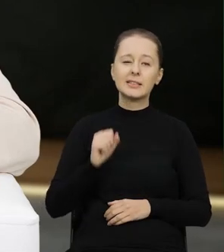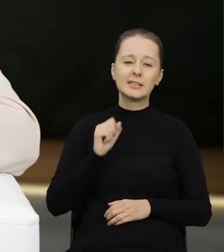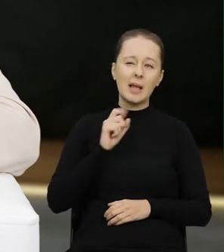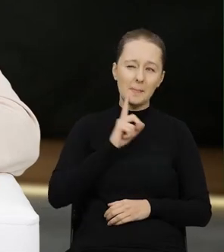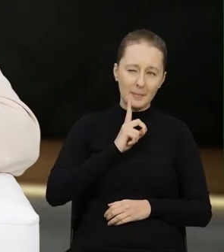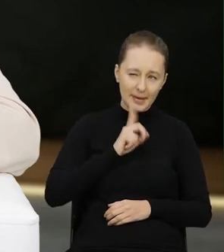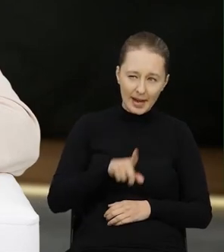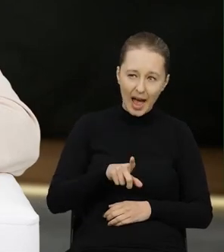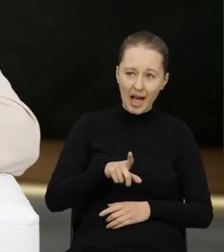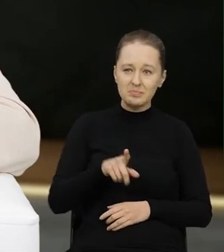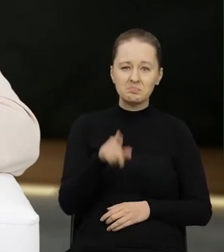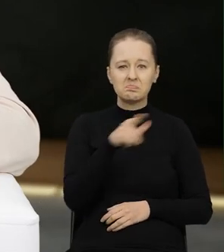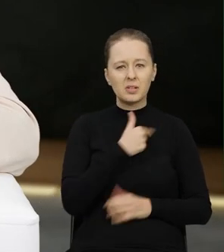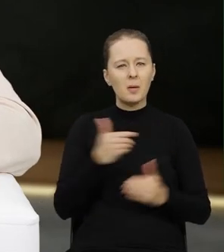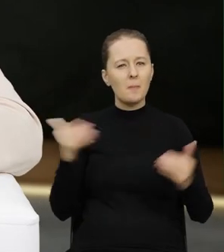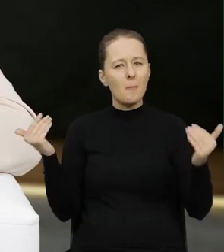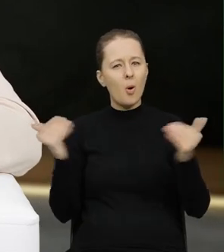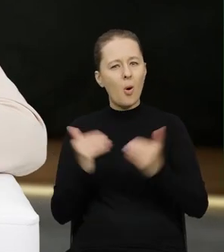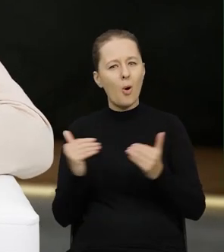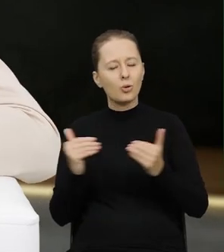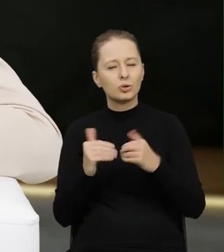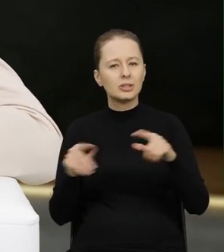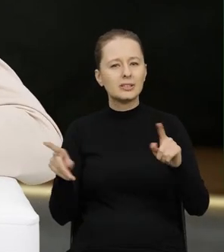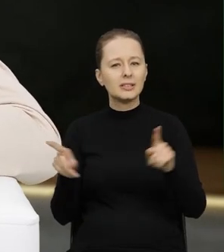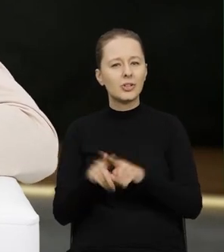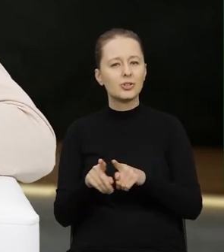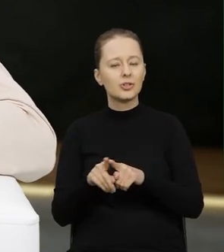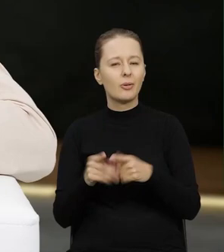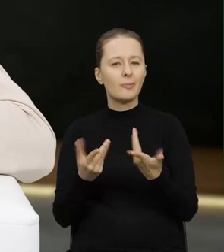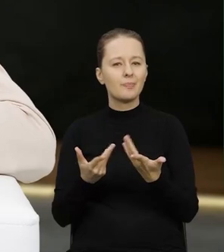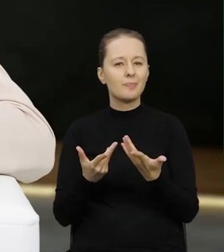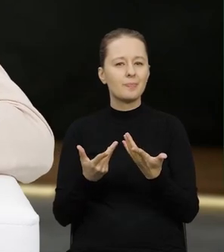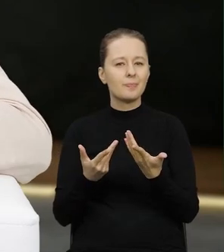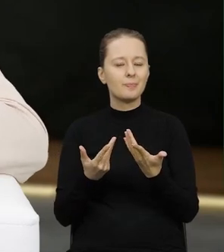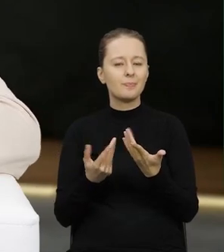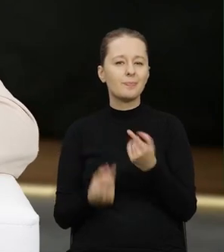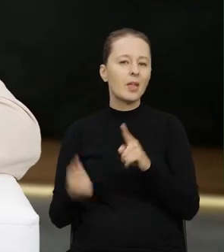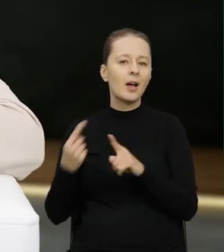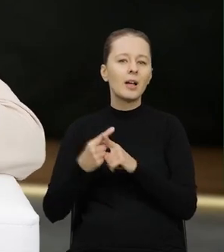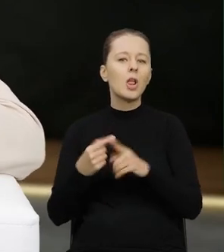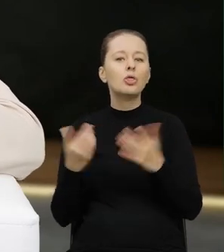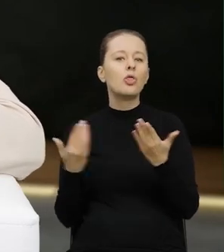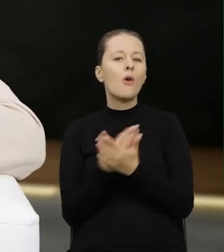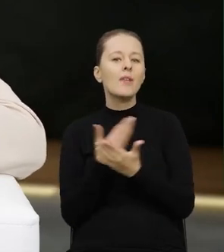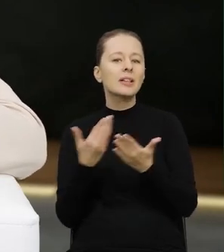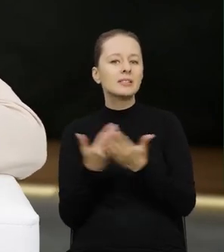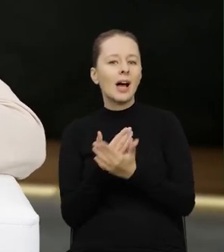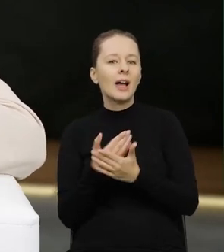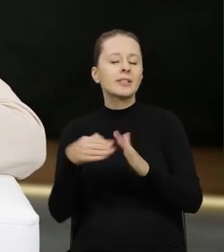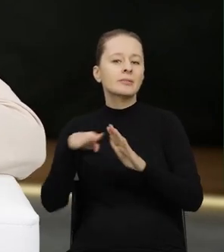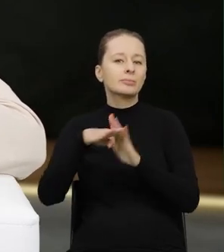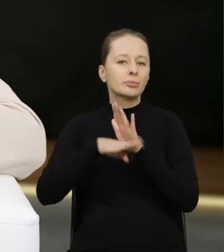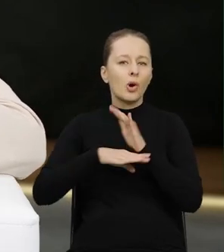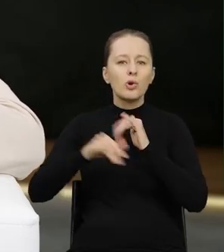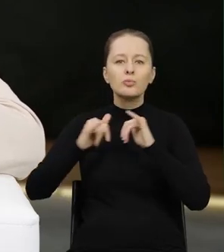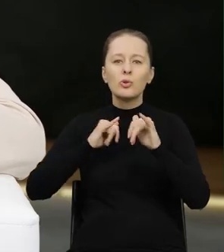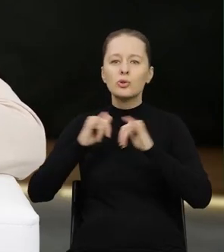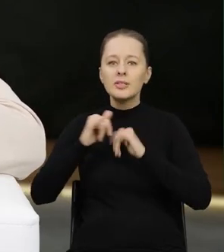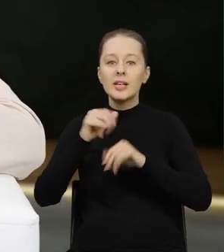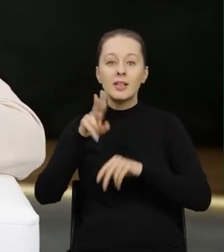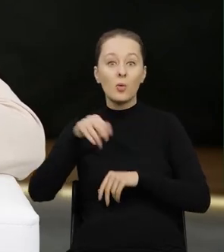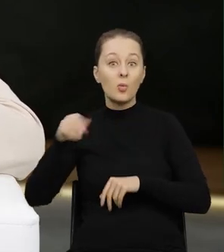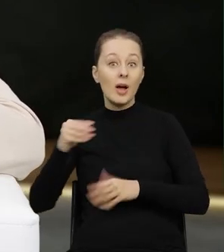Tak naprawdę możemy tu się pokusić też o taką wzmiankę nowelizacji rozporządzenia naszego